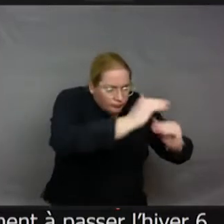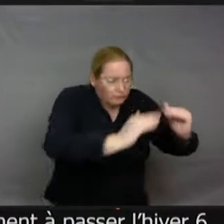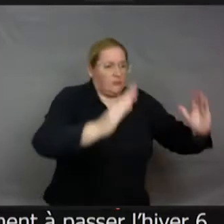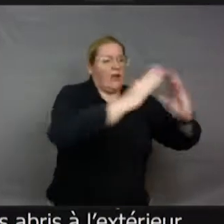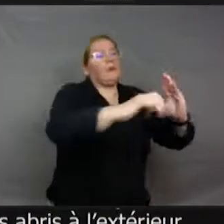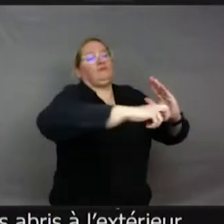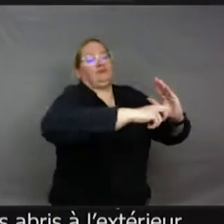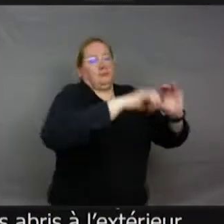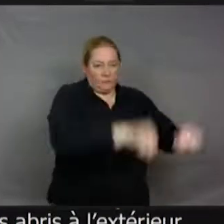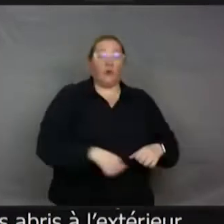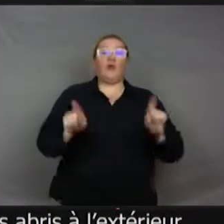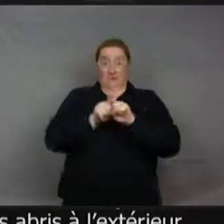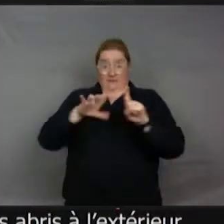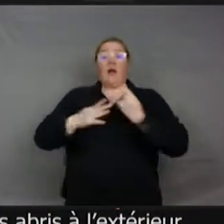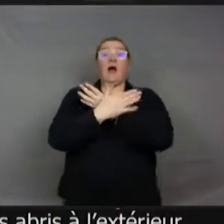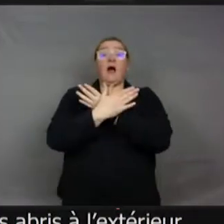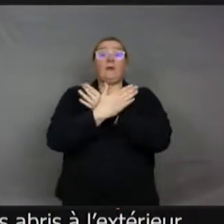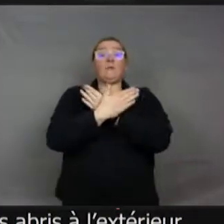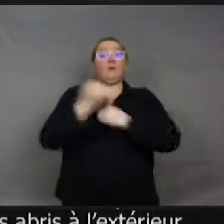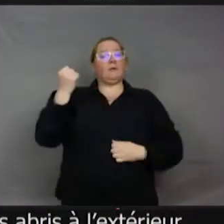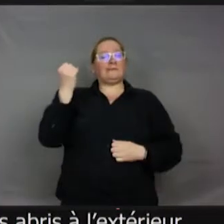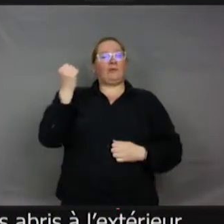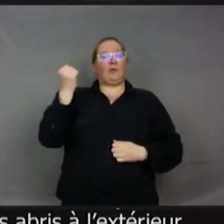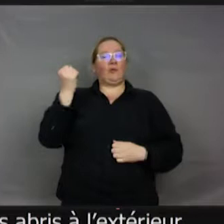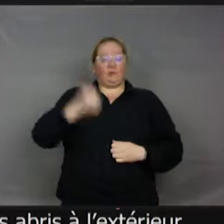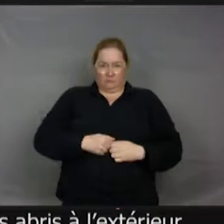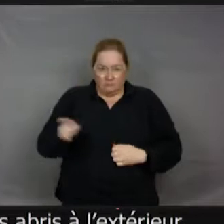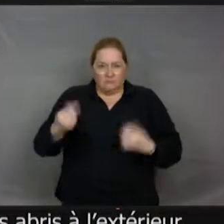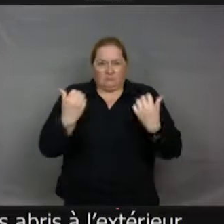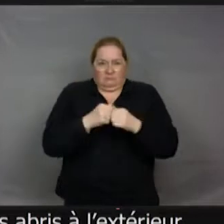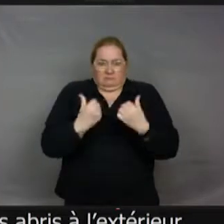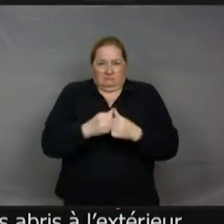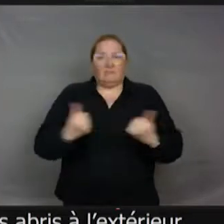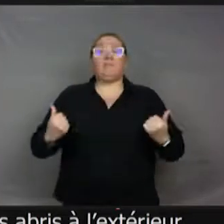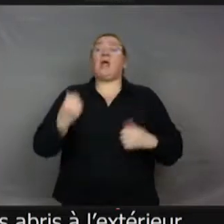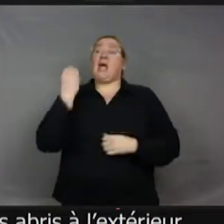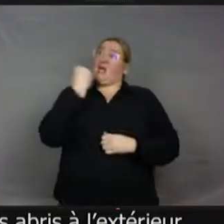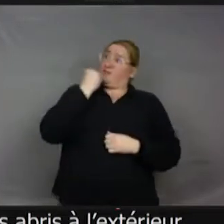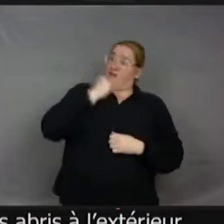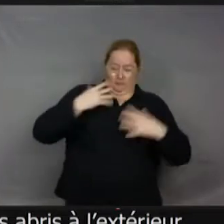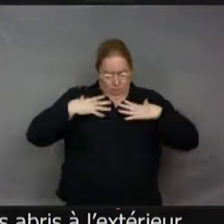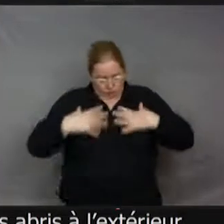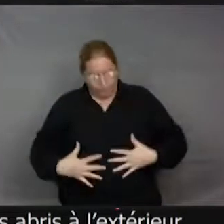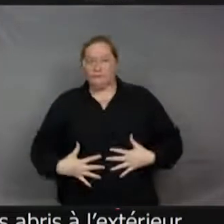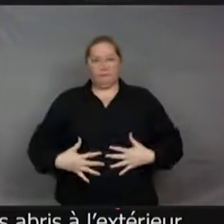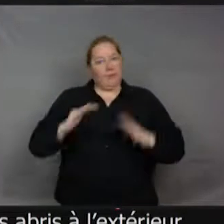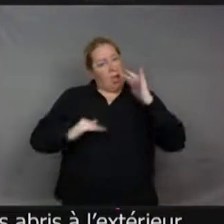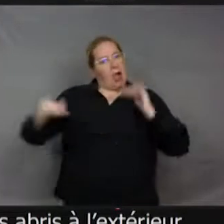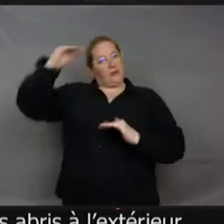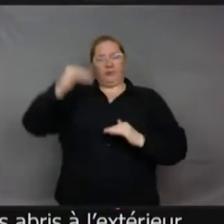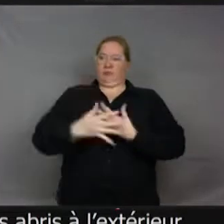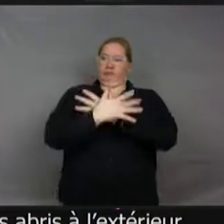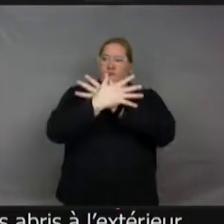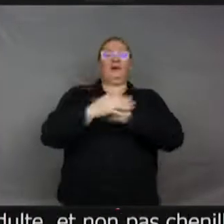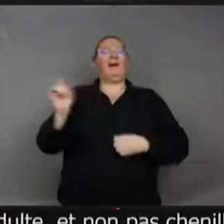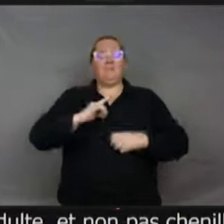Le papillon citron, lui, passe l'hiver sous sa forme adulte et non pas chenille ou oeuf ou chrysalide comme d'autres papillons. Et il est parfois